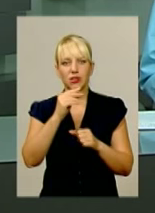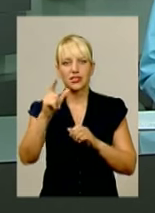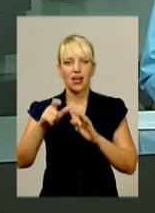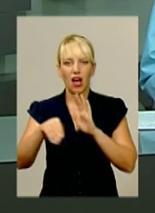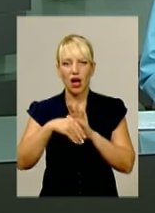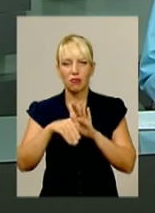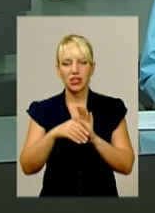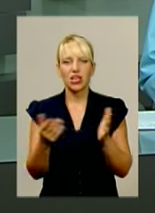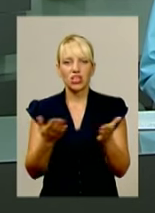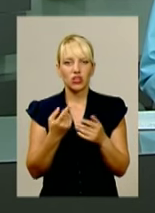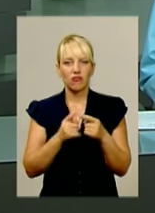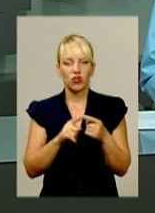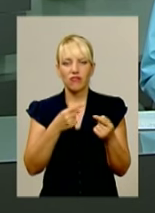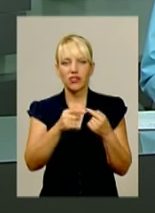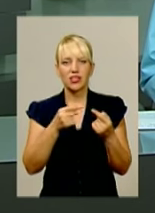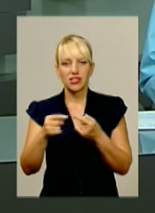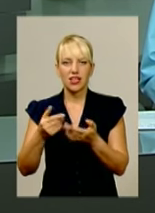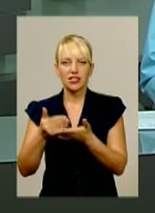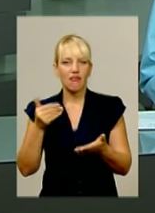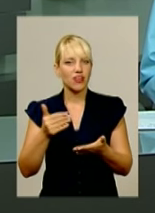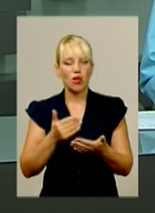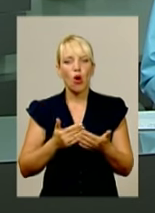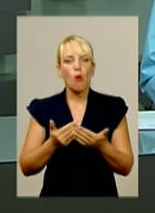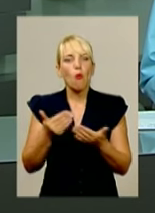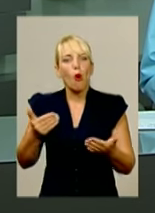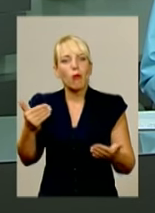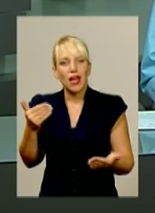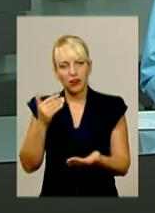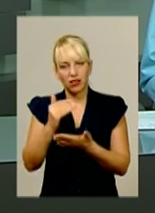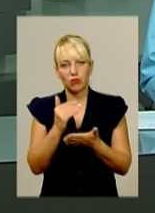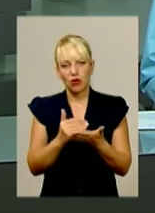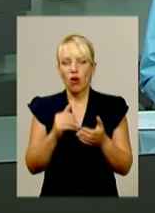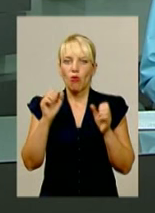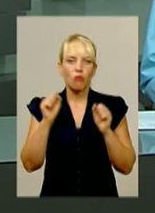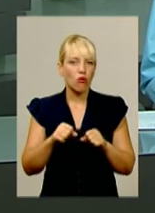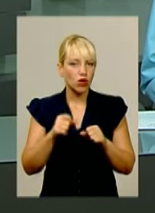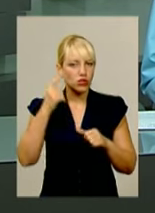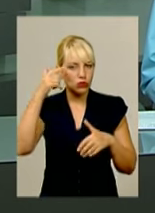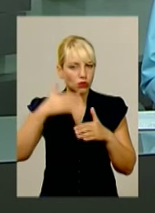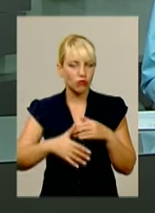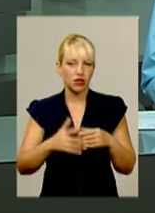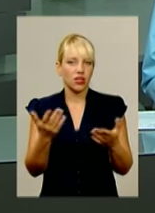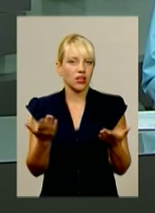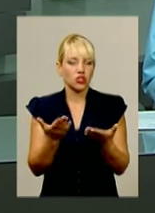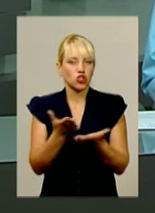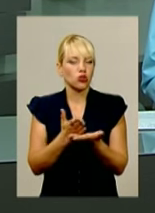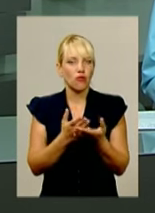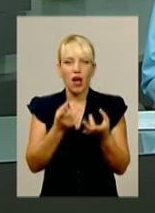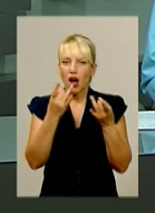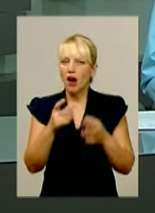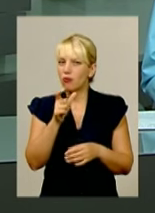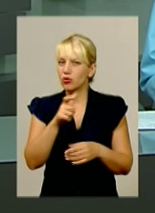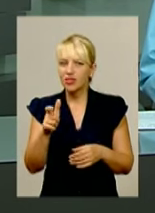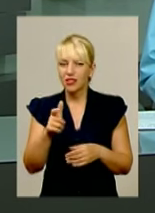Та чим вона відрізняється від попередніх, збагнути може лише чиновник Буквоїд. А от простий люд чомусь не надто